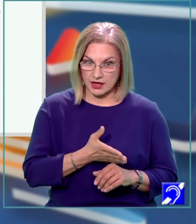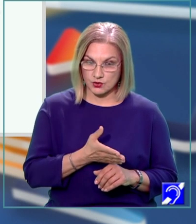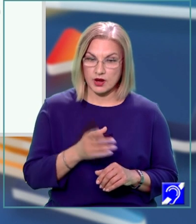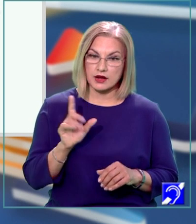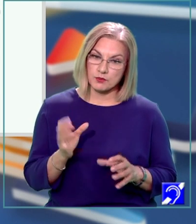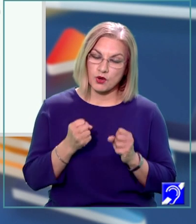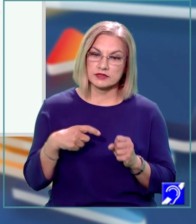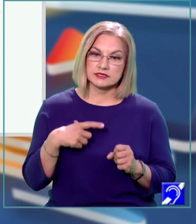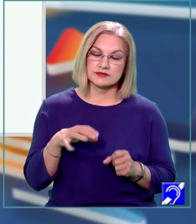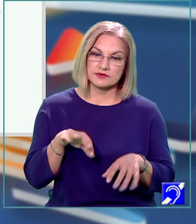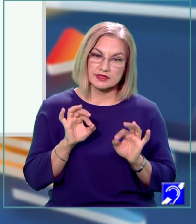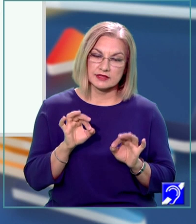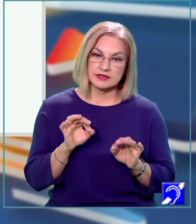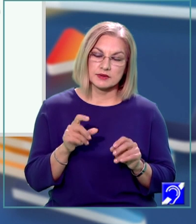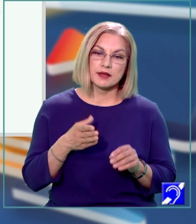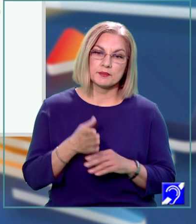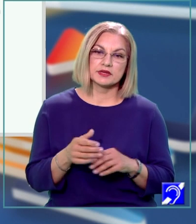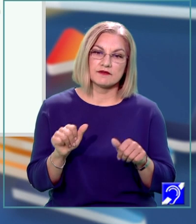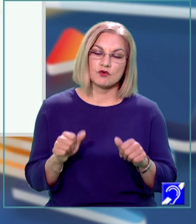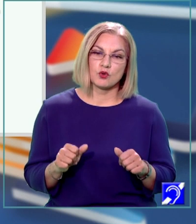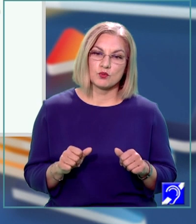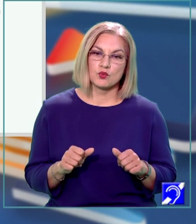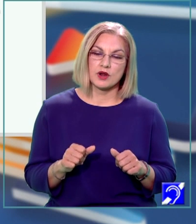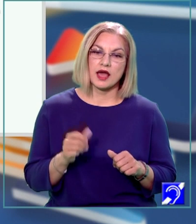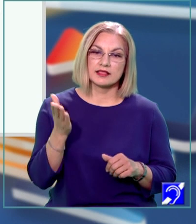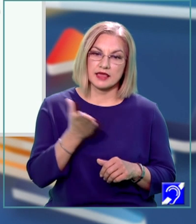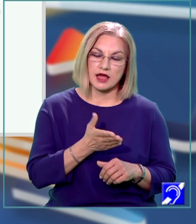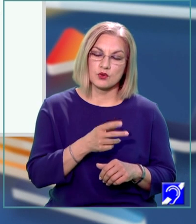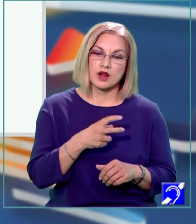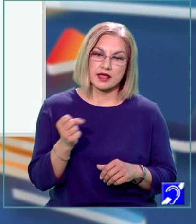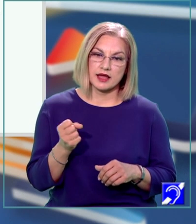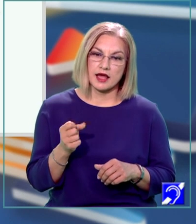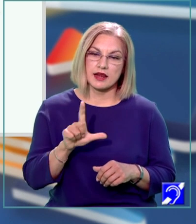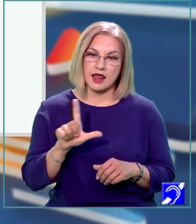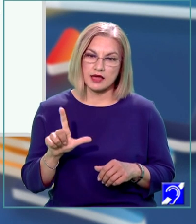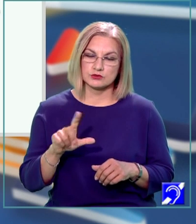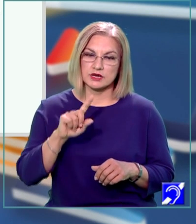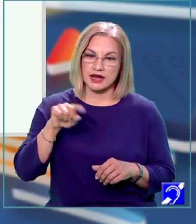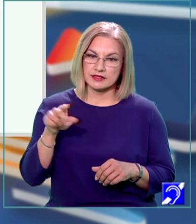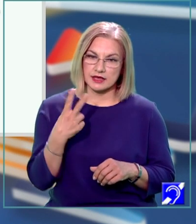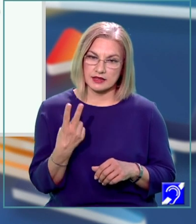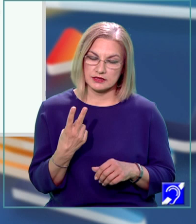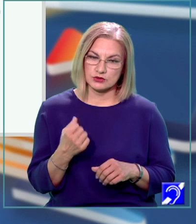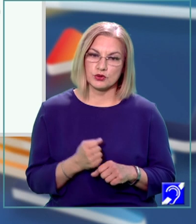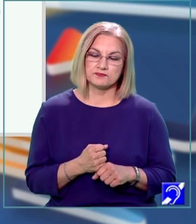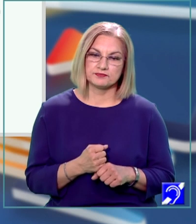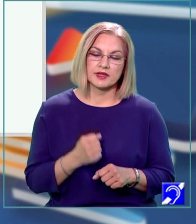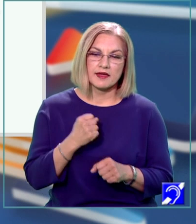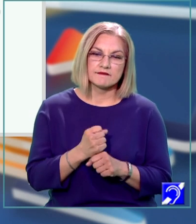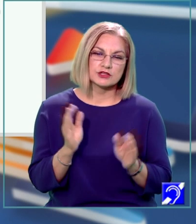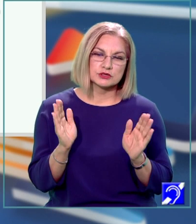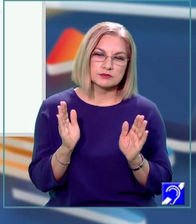determinată prin formula diagonală egal latura radical din 2. Fac o mică